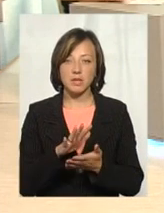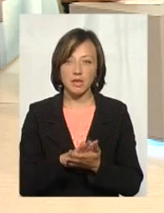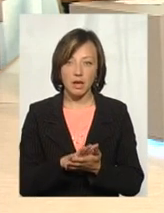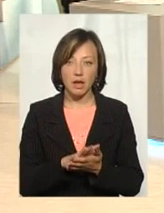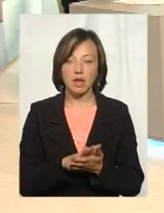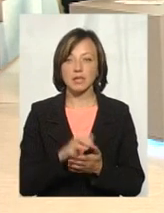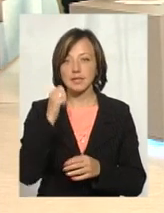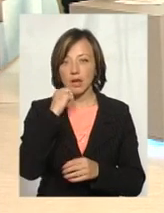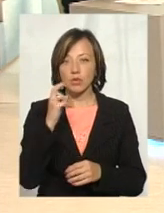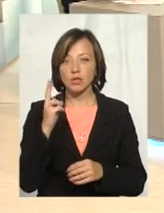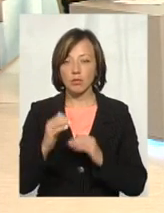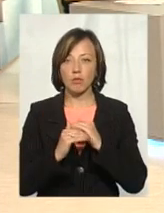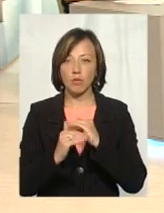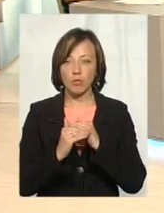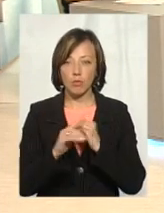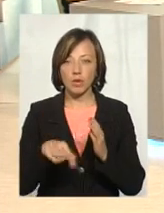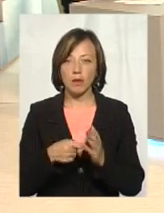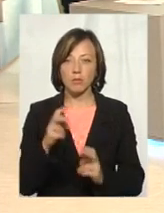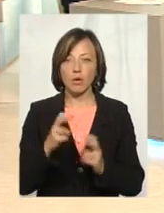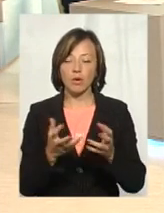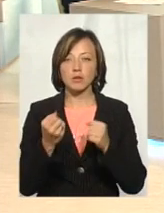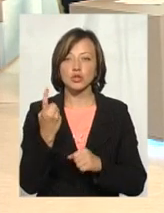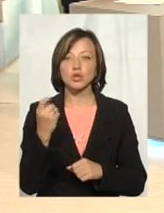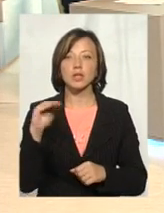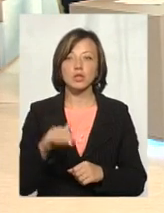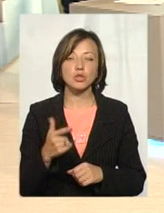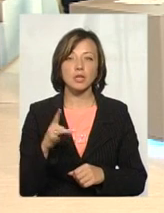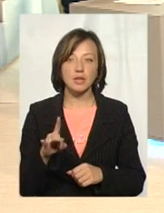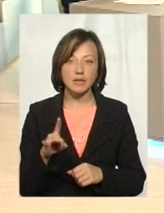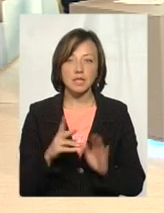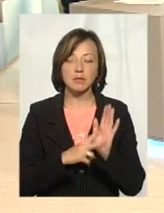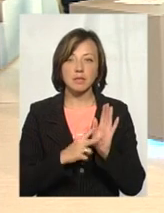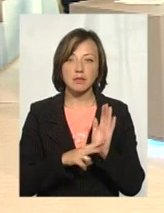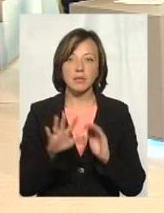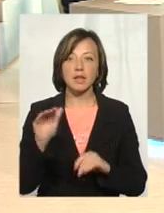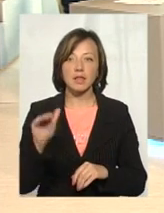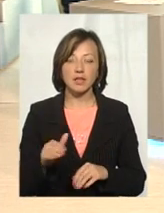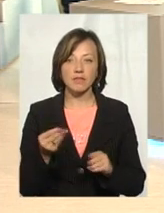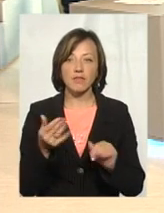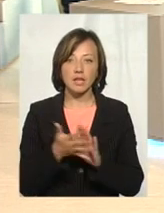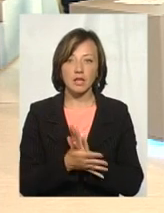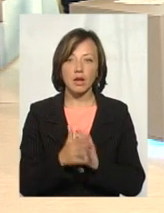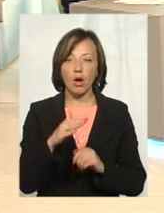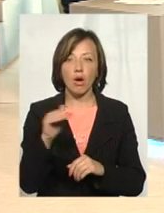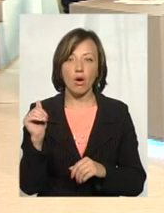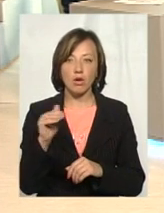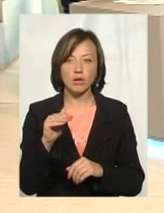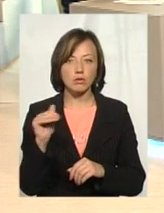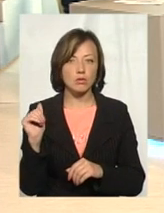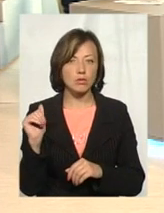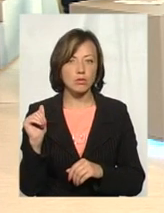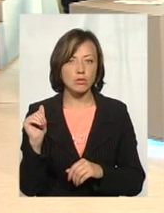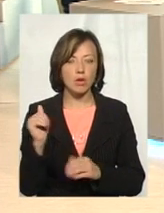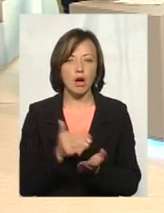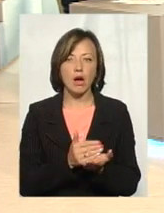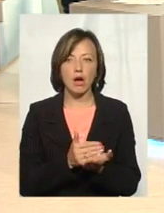Стрекостянтинівський полігон, комунальне підприємство, отримало там 100 тисяч гривень, з яких 75 тисяч витратили на оренду, якщо не пам